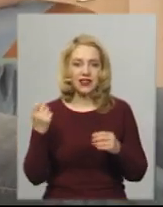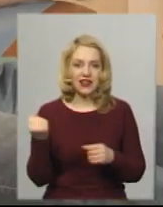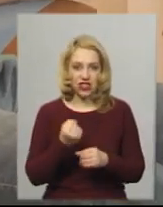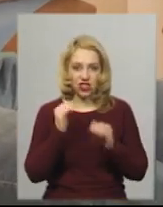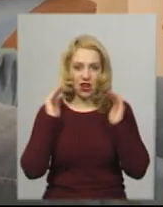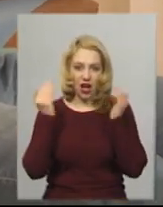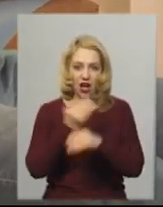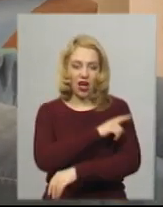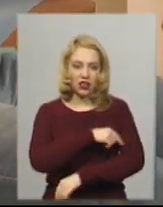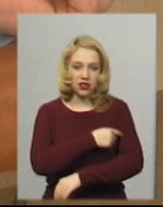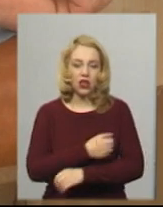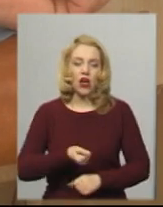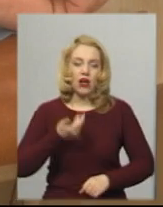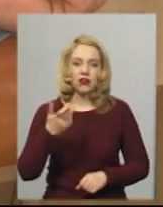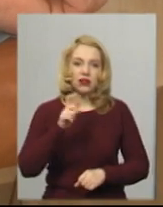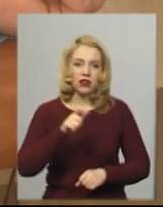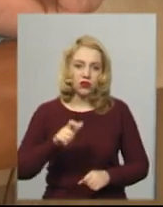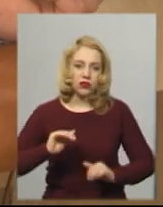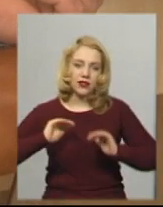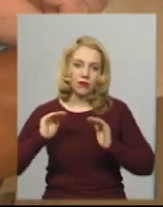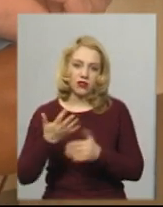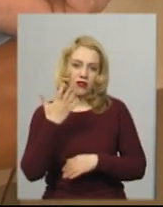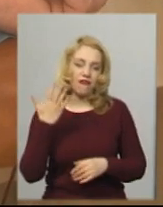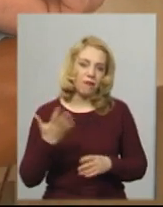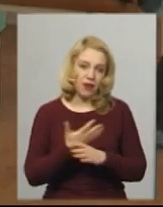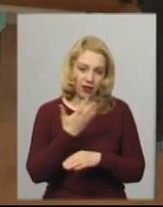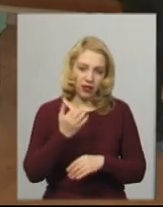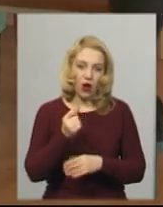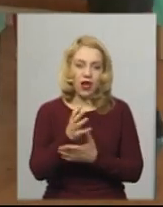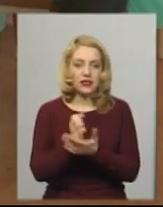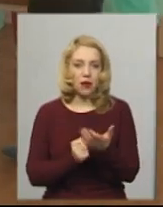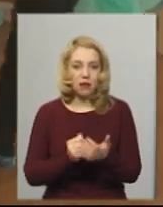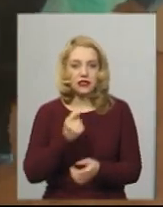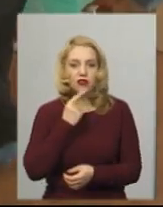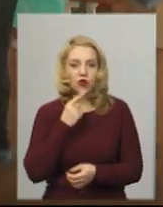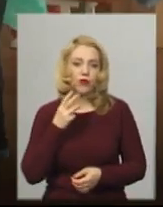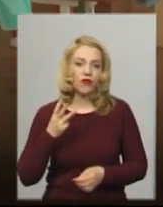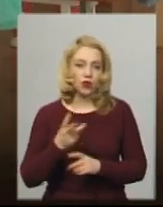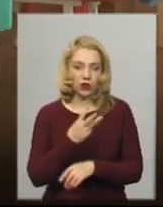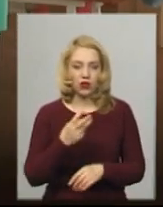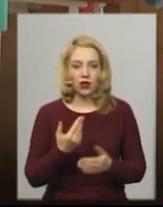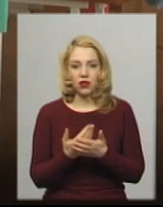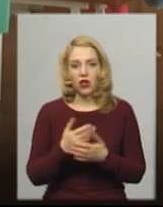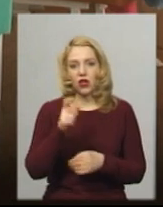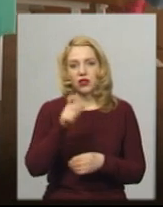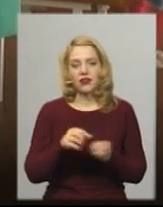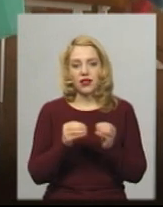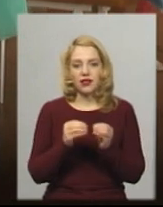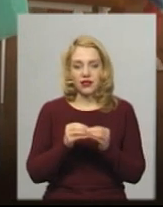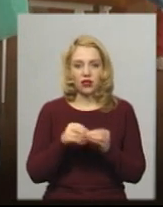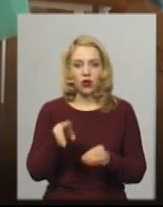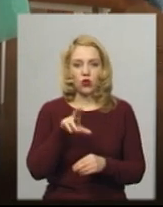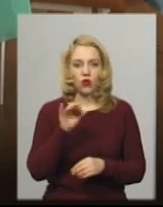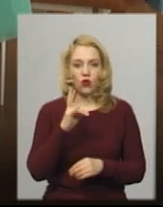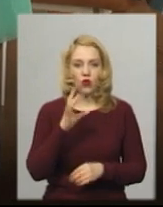служби крові, кількість донорів зменшилася чи не в п'ятеро, а запаси крові втричі. Зараз донорів 10, якщо в